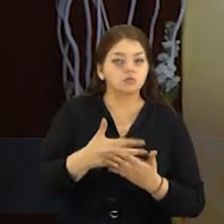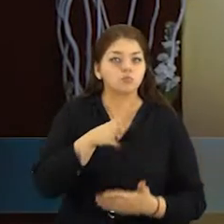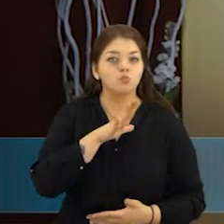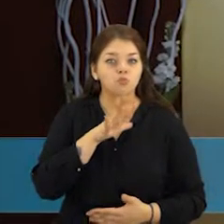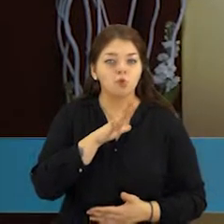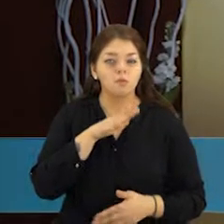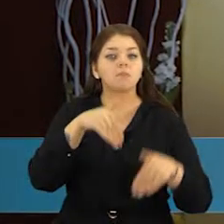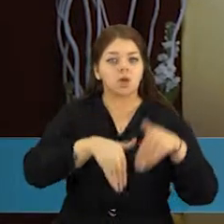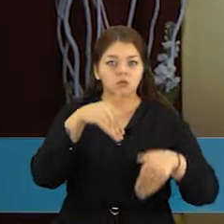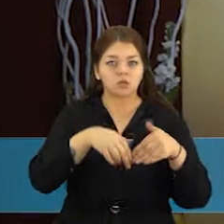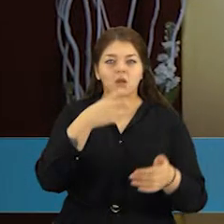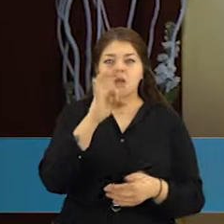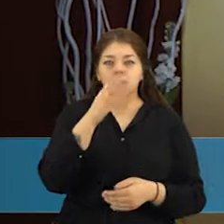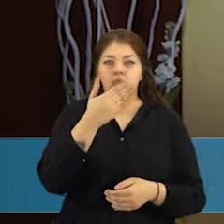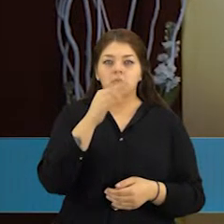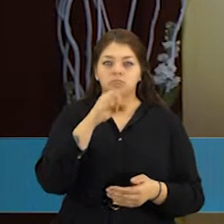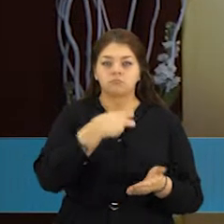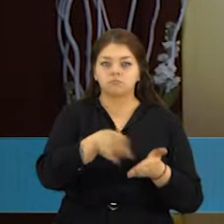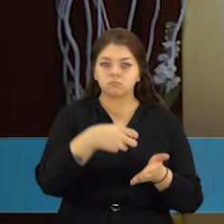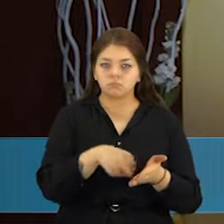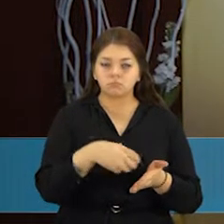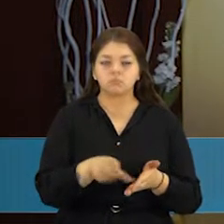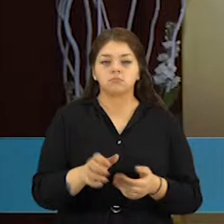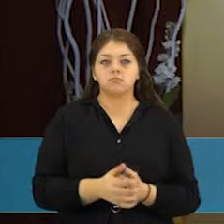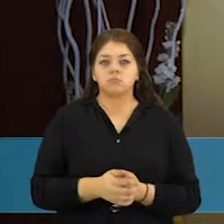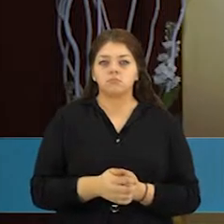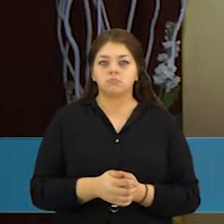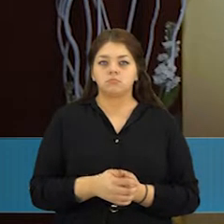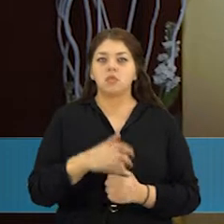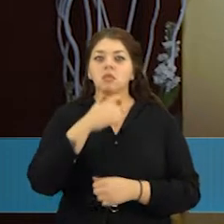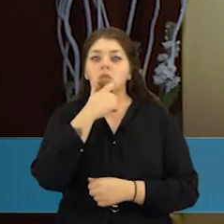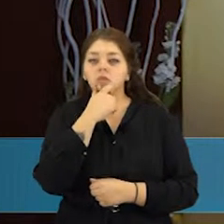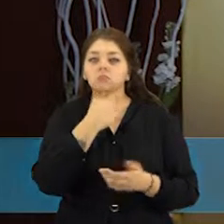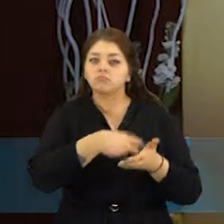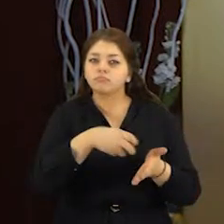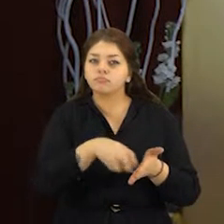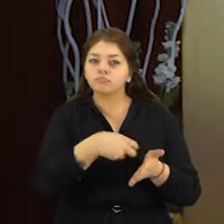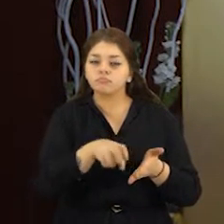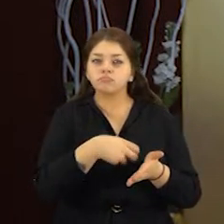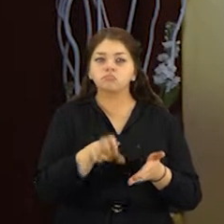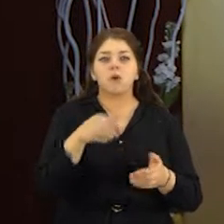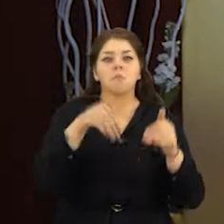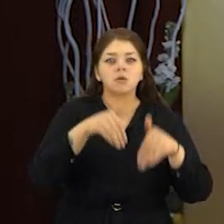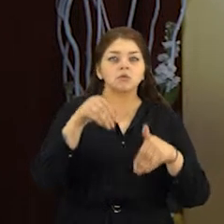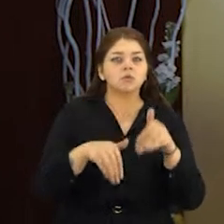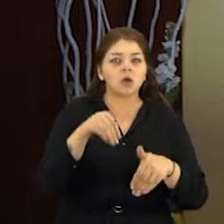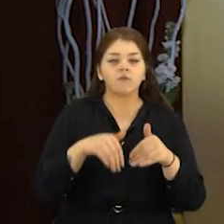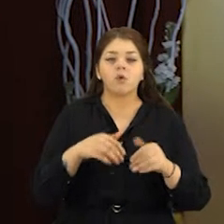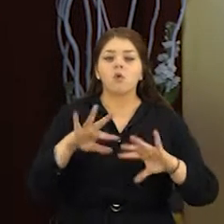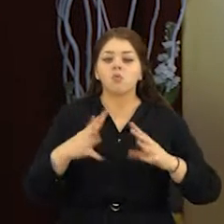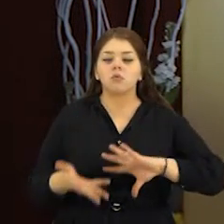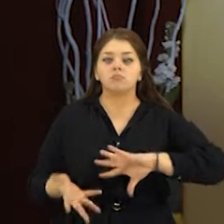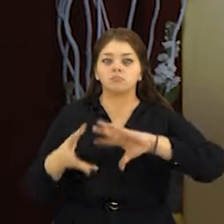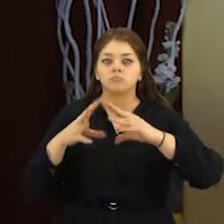tai buvo būtent balsavimo. Tai tiek sulaukėme žiūrovų balsų, kad turbūt jei